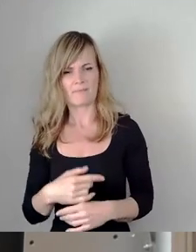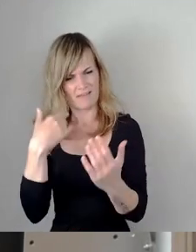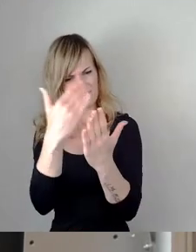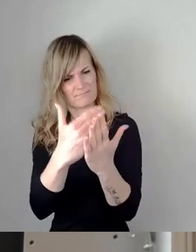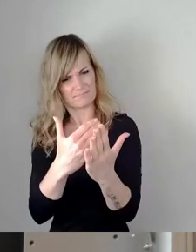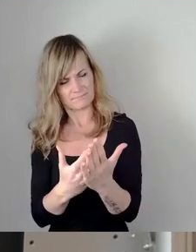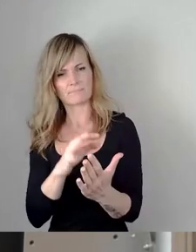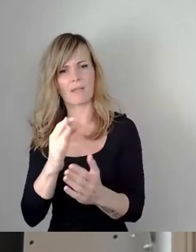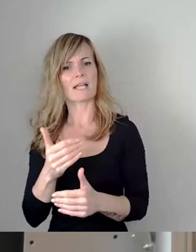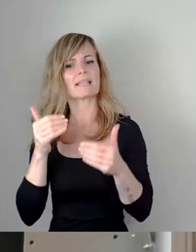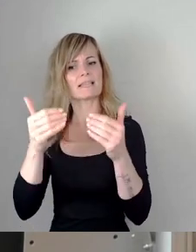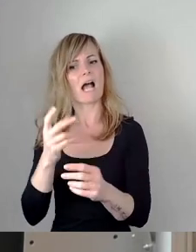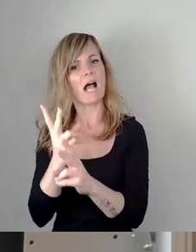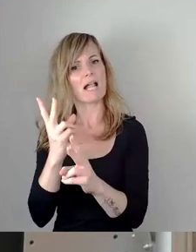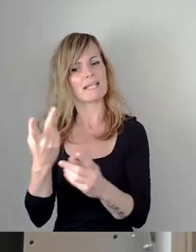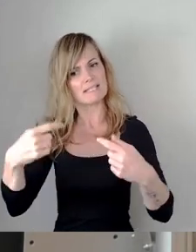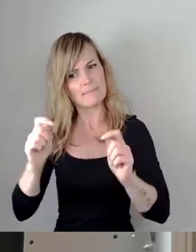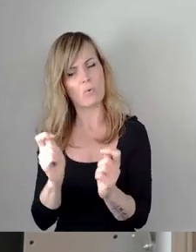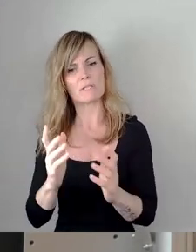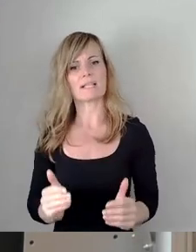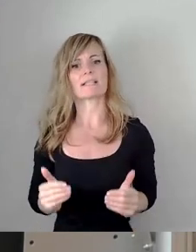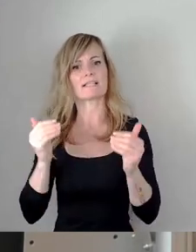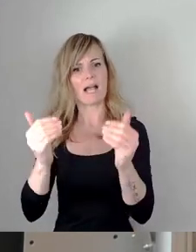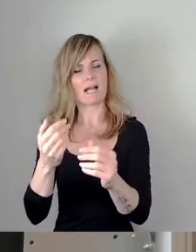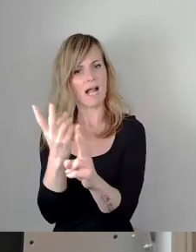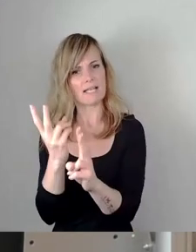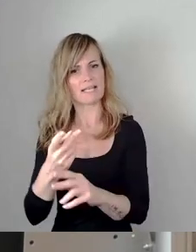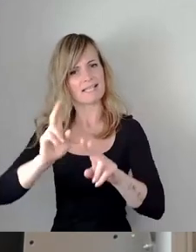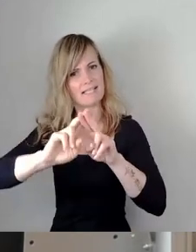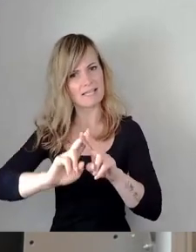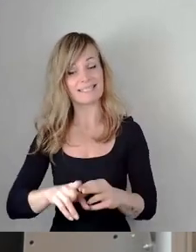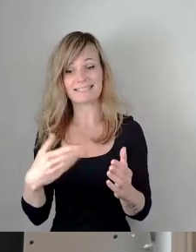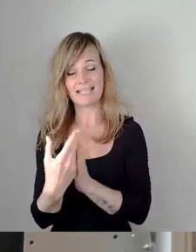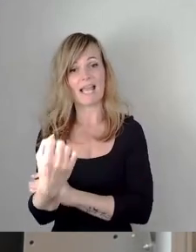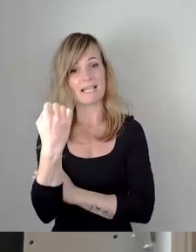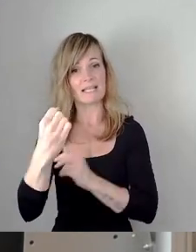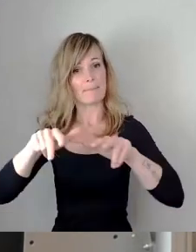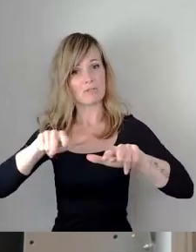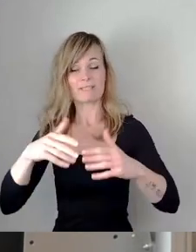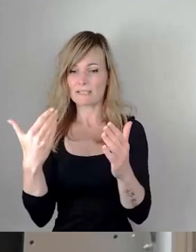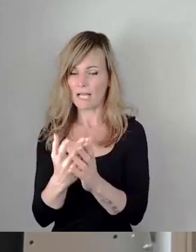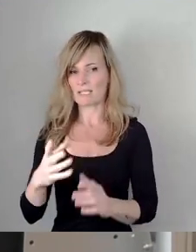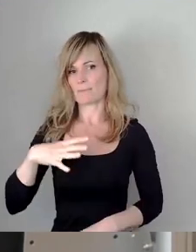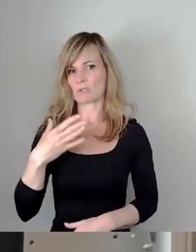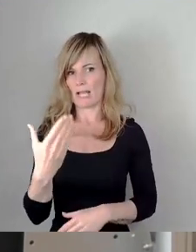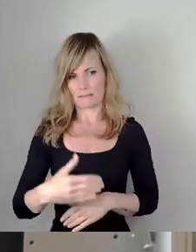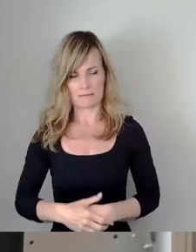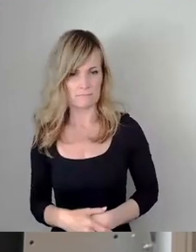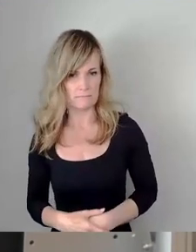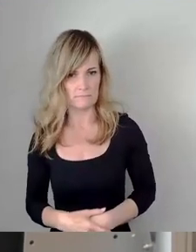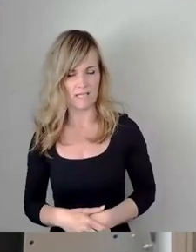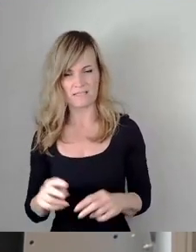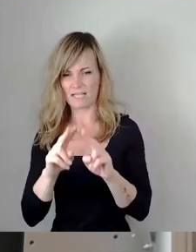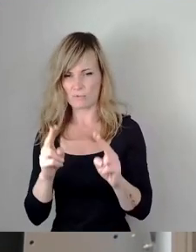nachhaltiges Bauen und Sanieren. Es geht um Energiemanagement. Und ich sage Ihnen, das ist auf Höhe der Zeit, wenn Sie den nationalen, auch den internationalen